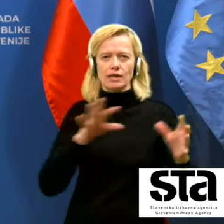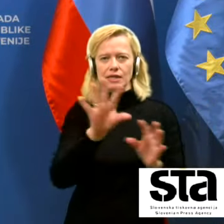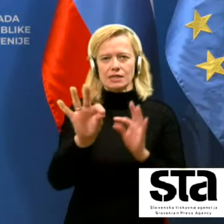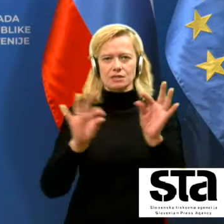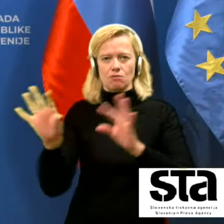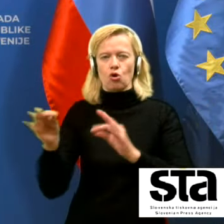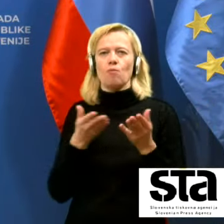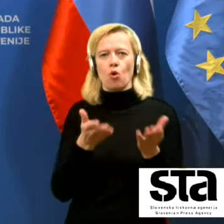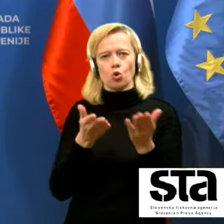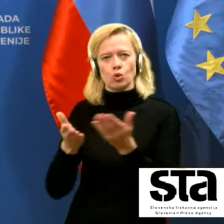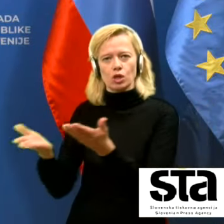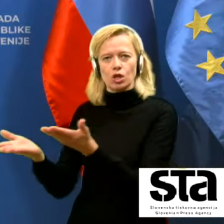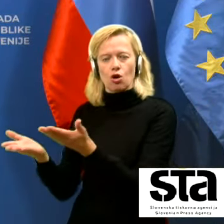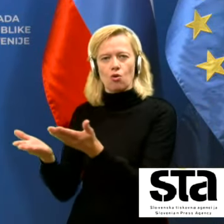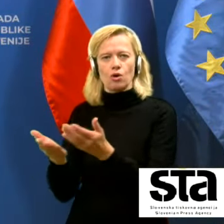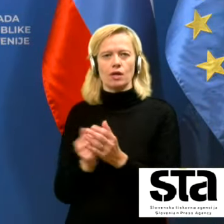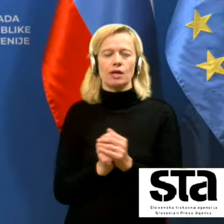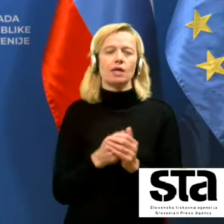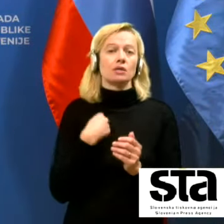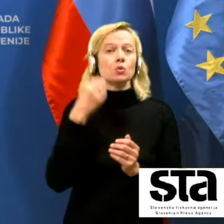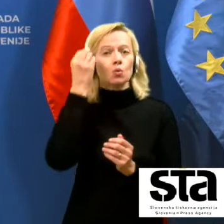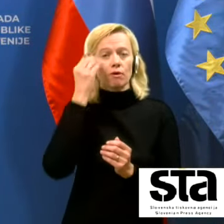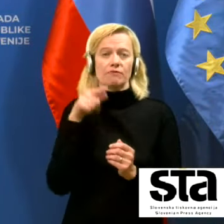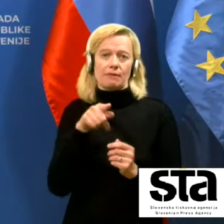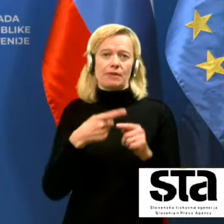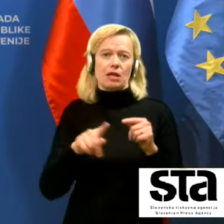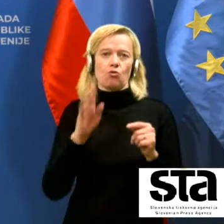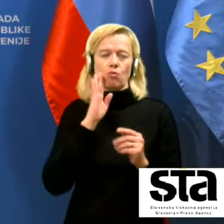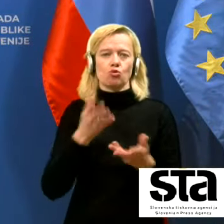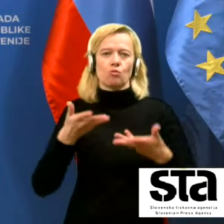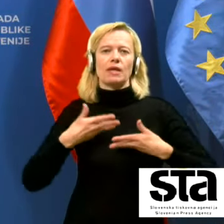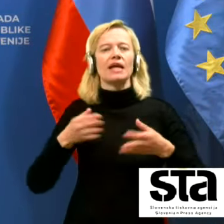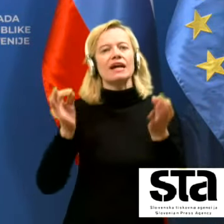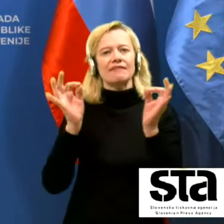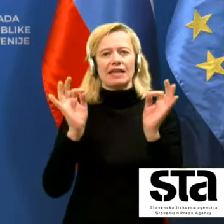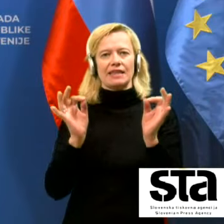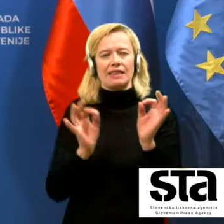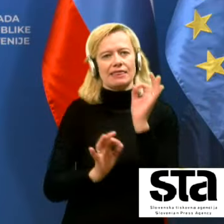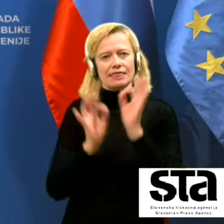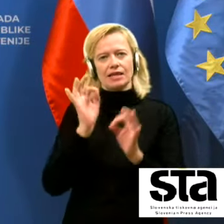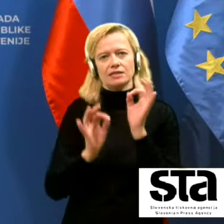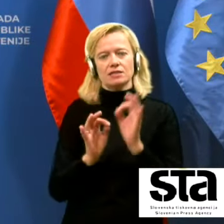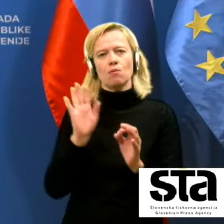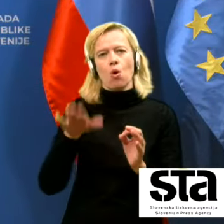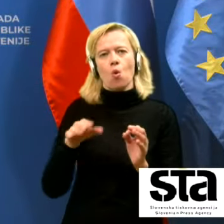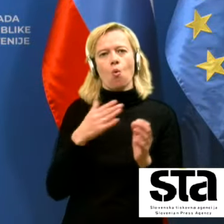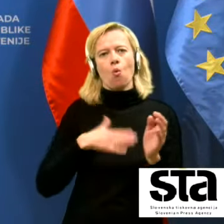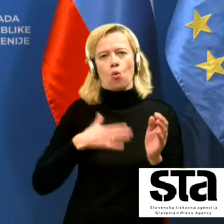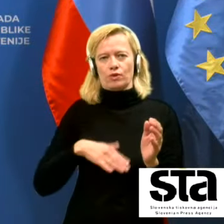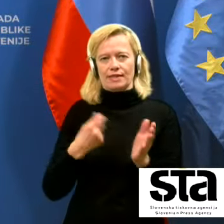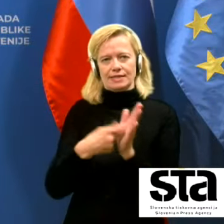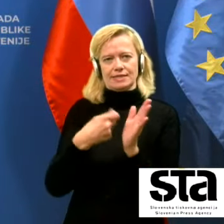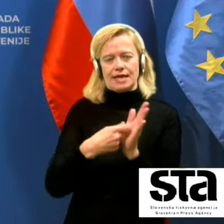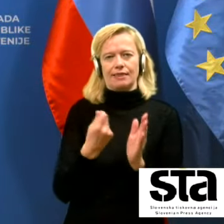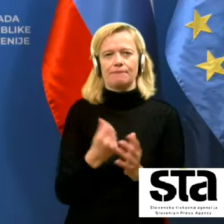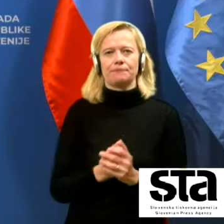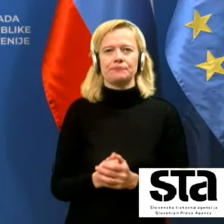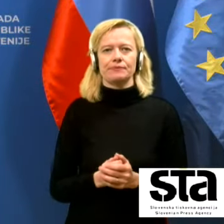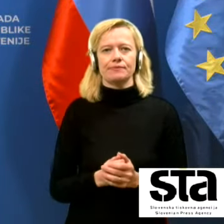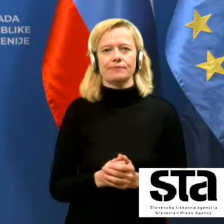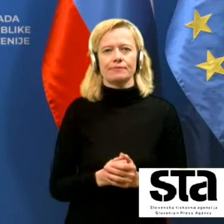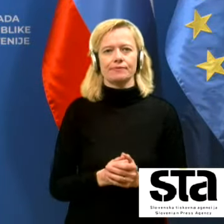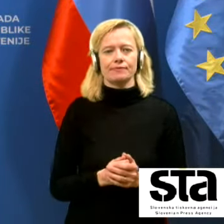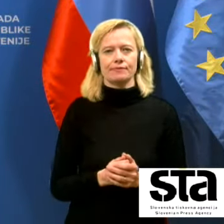delu tudi dobili kvaliteten test po ugodni ceni. Zdaj, kdaj,